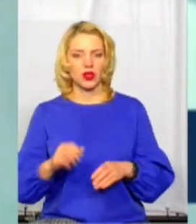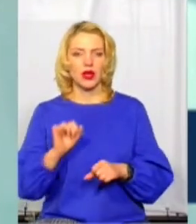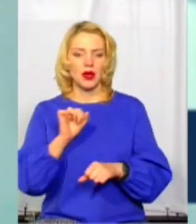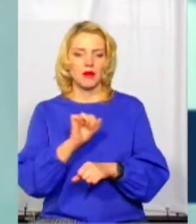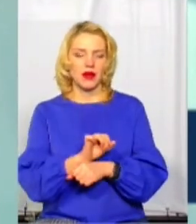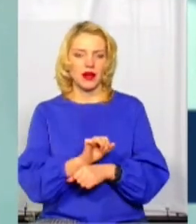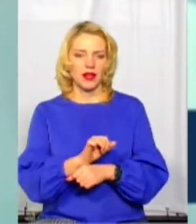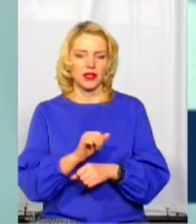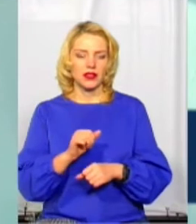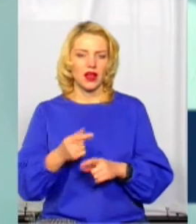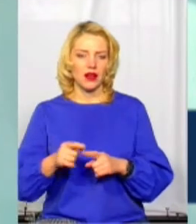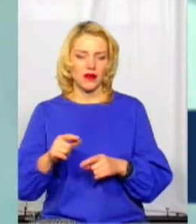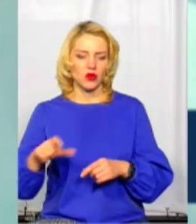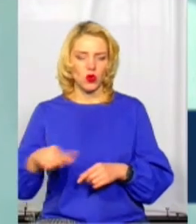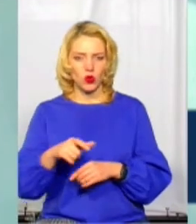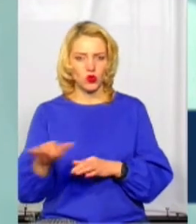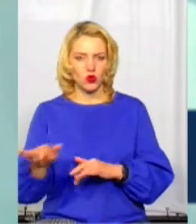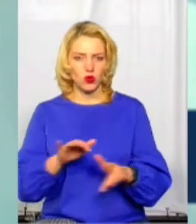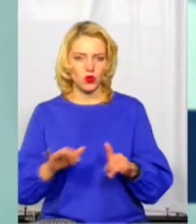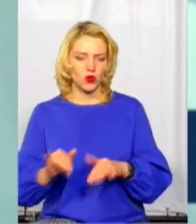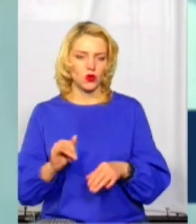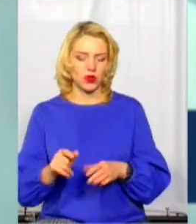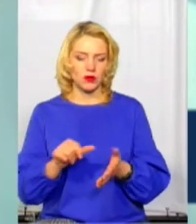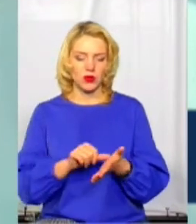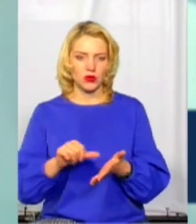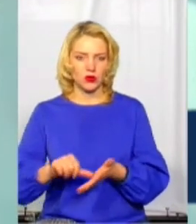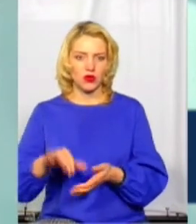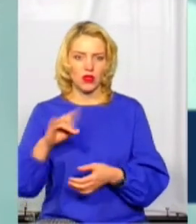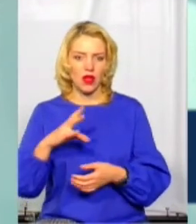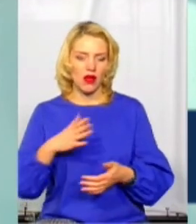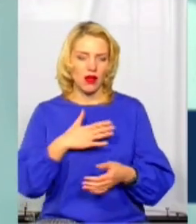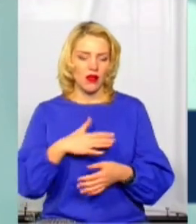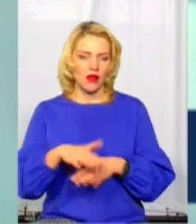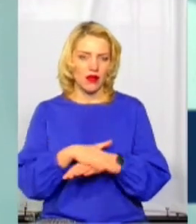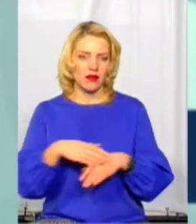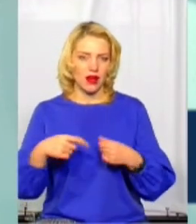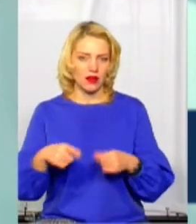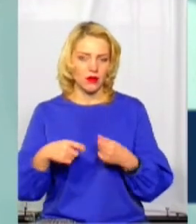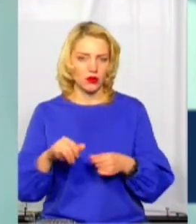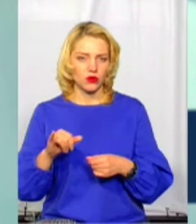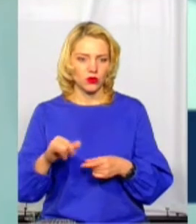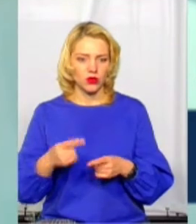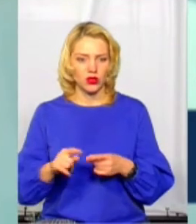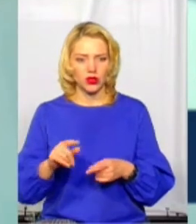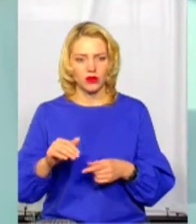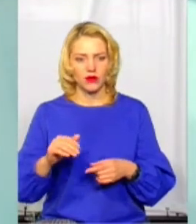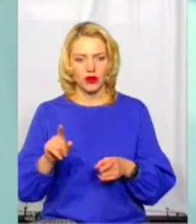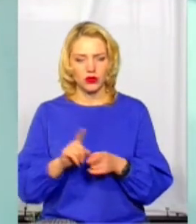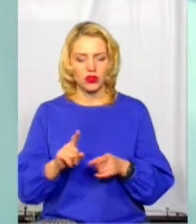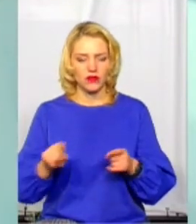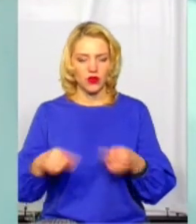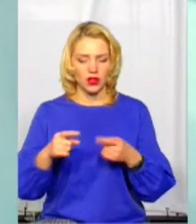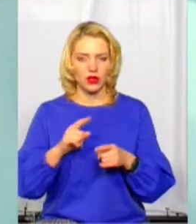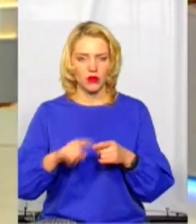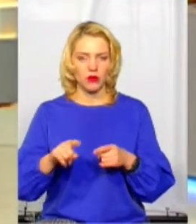руху, так і охорону громадського порядку на ярмарку. І додатково хочу сказати, що ми в основному з управлінням торгівлі створили мобільну групу і